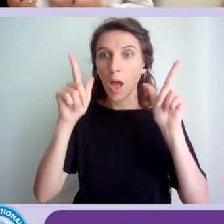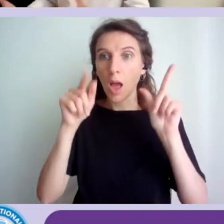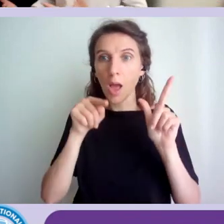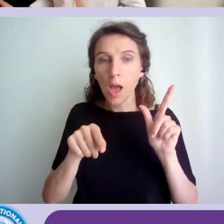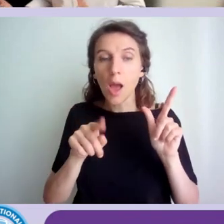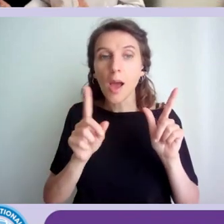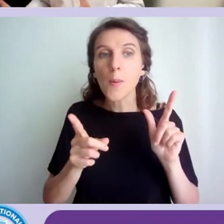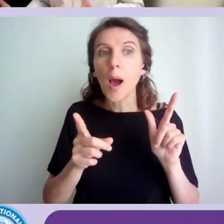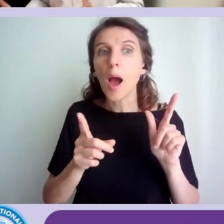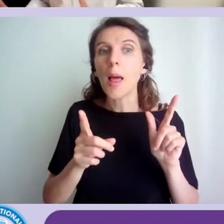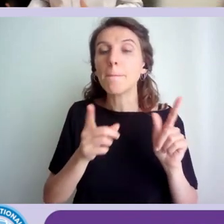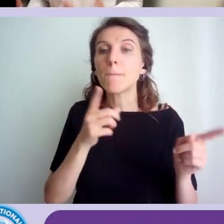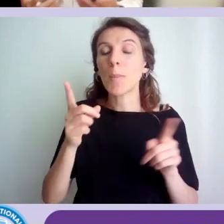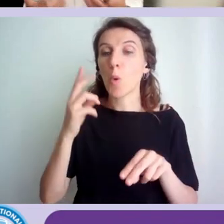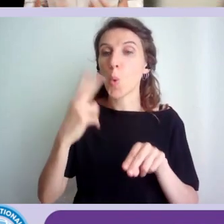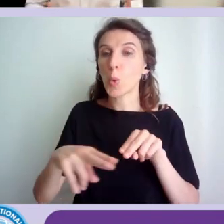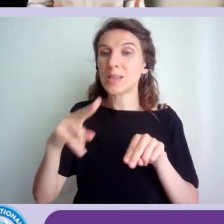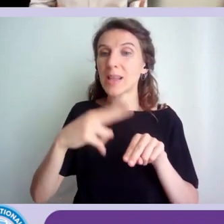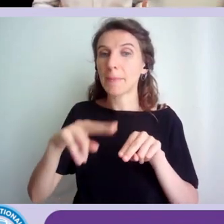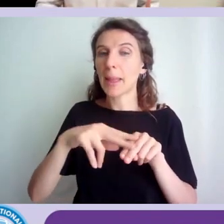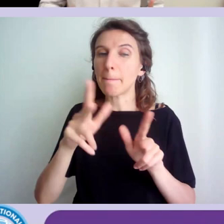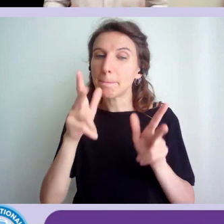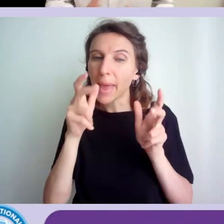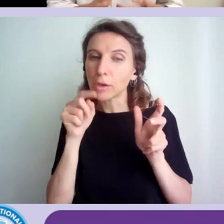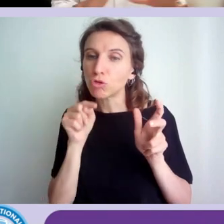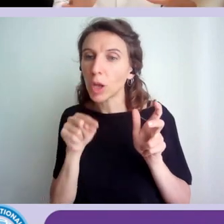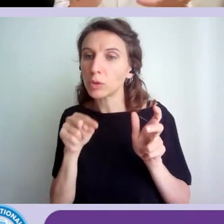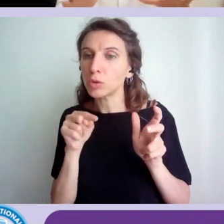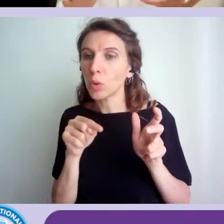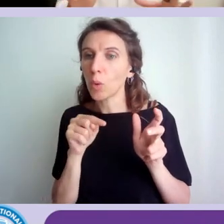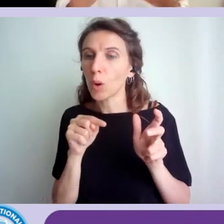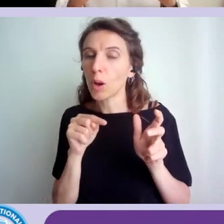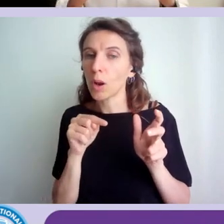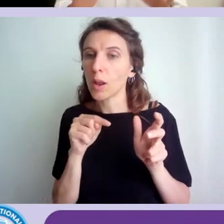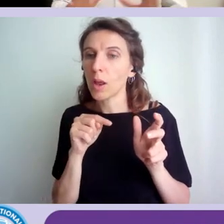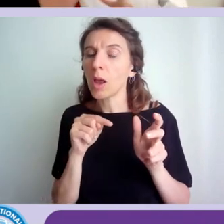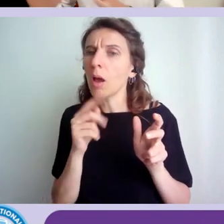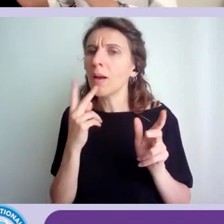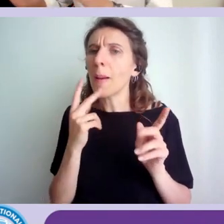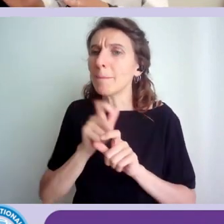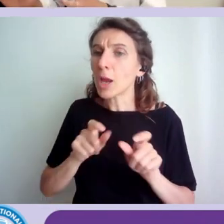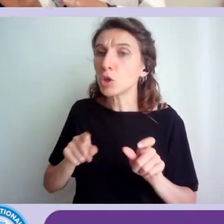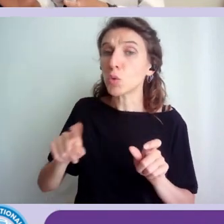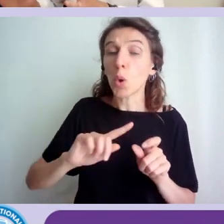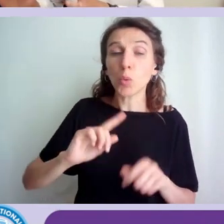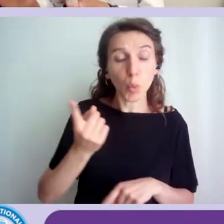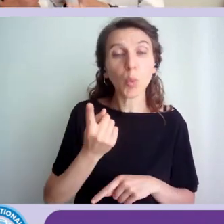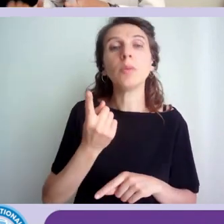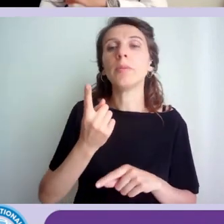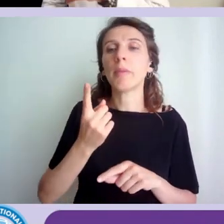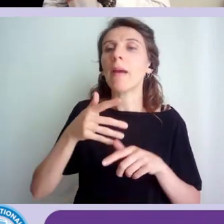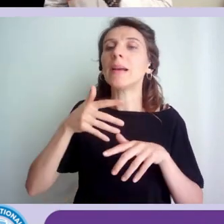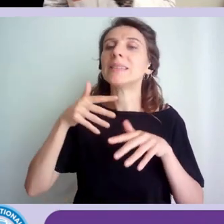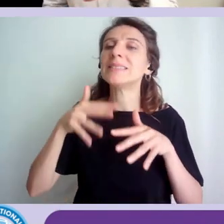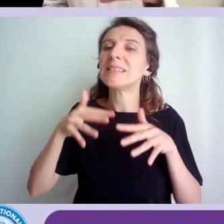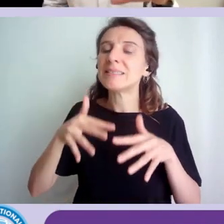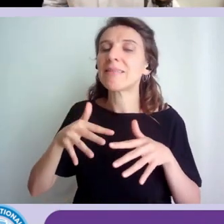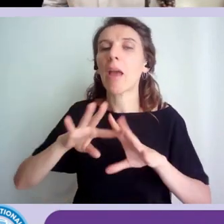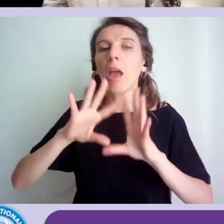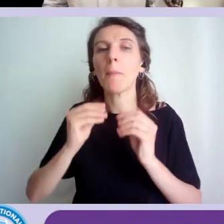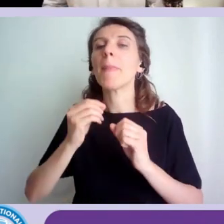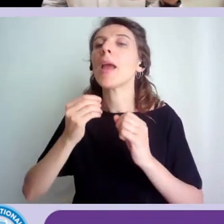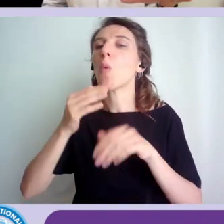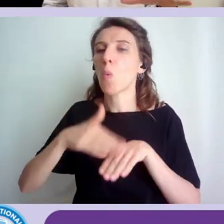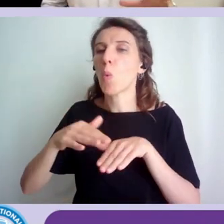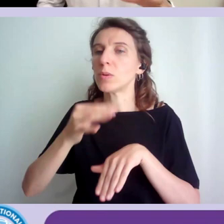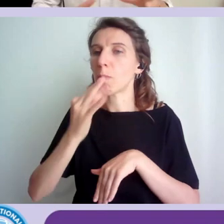la percezione di usabilità, dunque tutte persone che comunque riescono a usare i sistemi, dunque non stiamo parlando